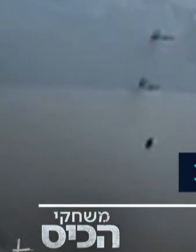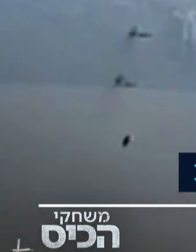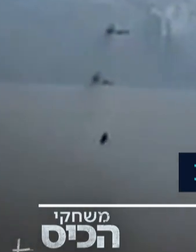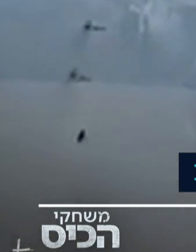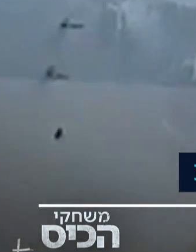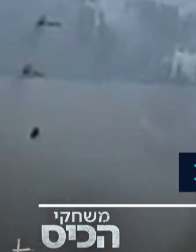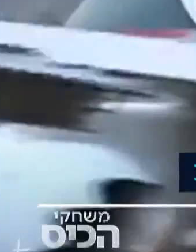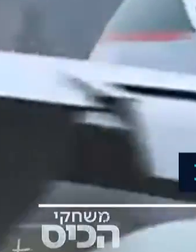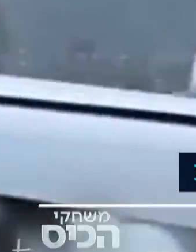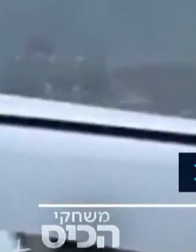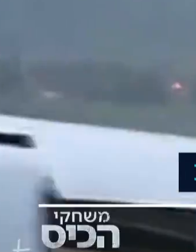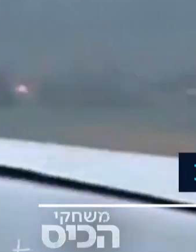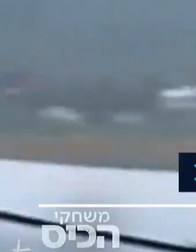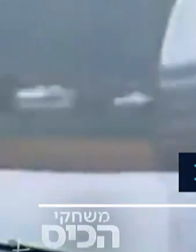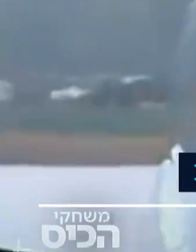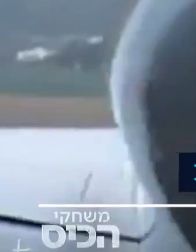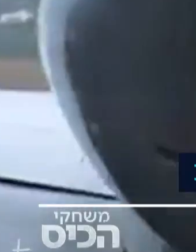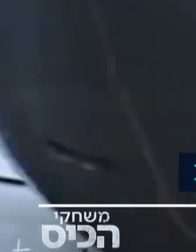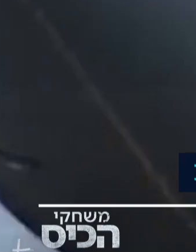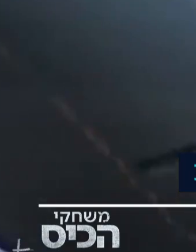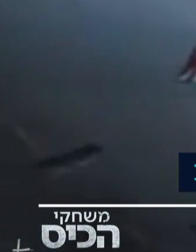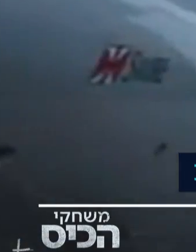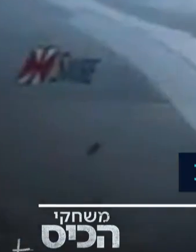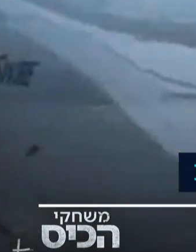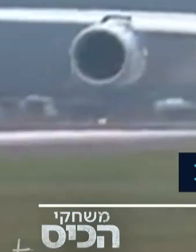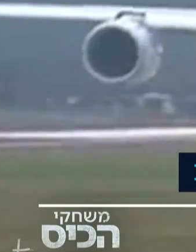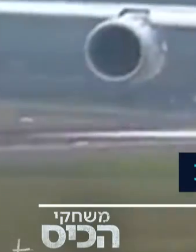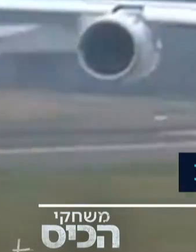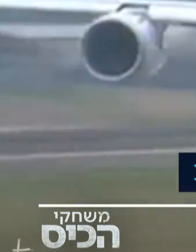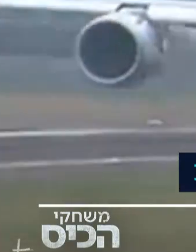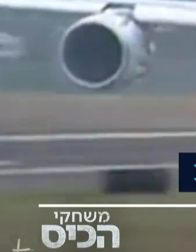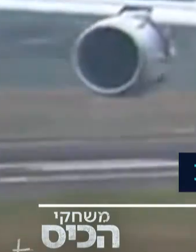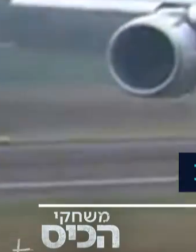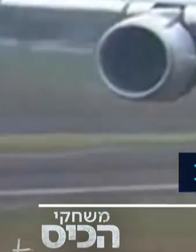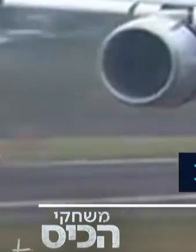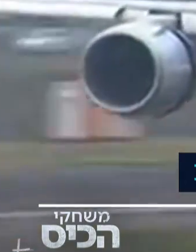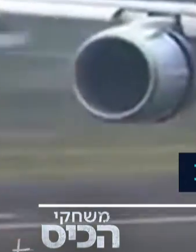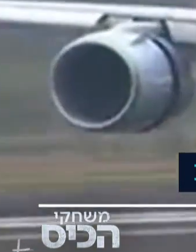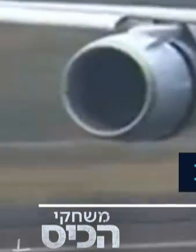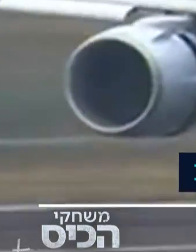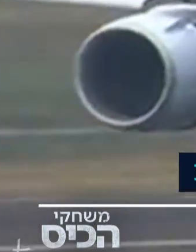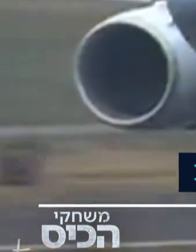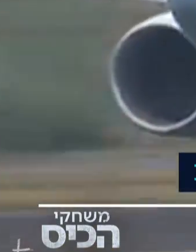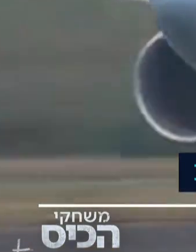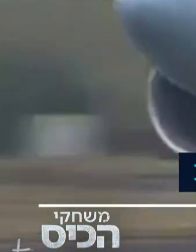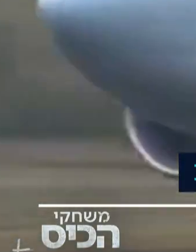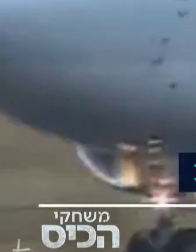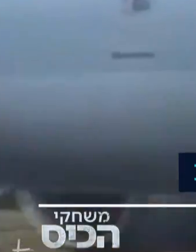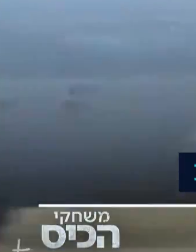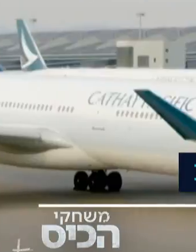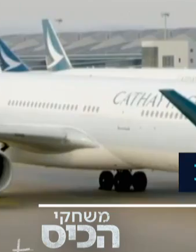,500 משרות שהן כמעט רבע מכוח האדם שלה. הקיצוצים קורים למרות חבילת החילוץ שקיבלה קטי